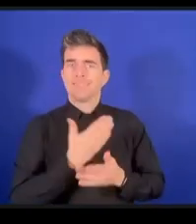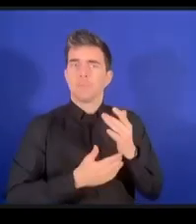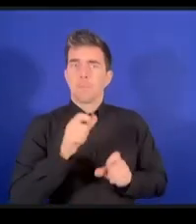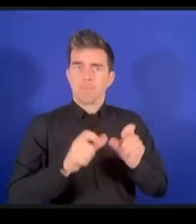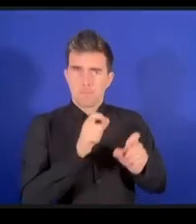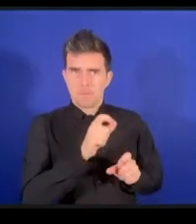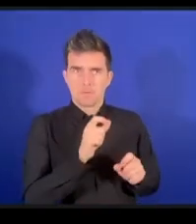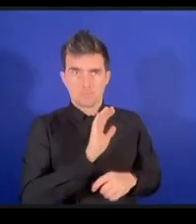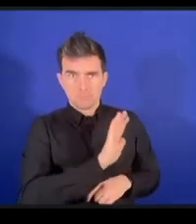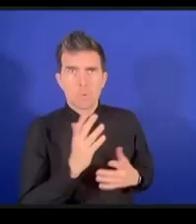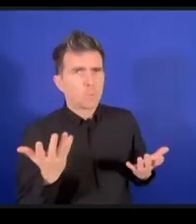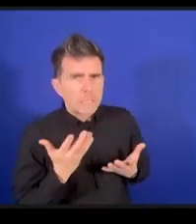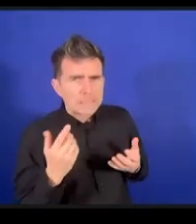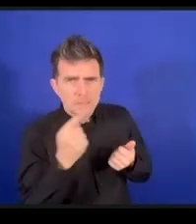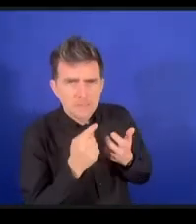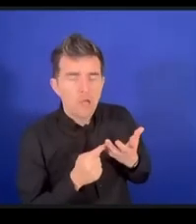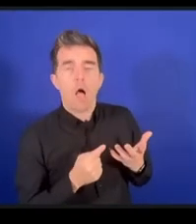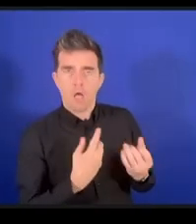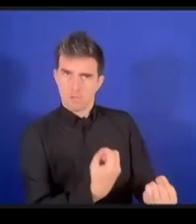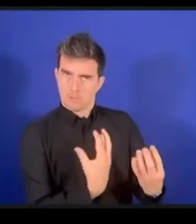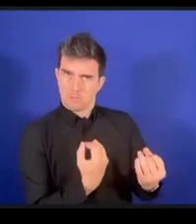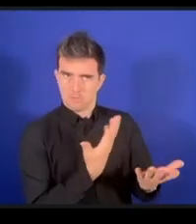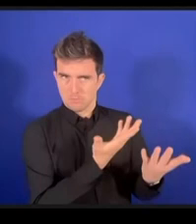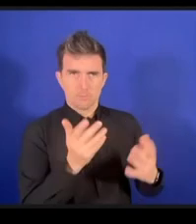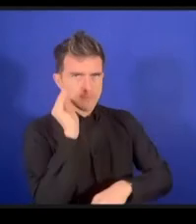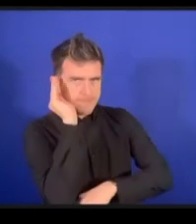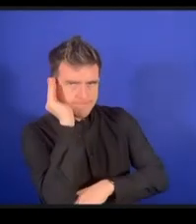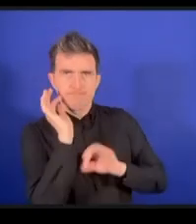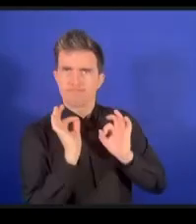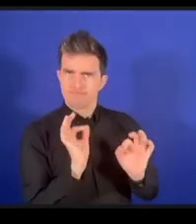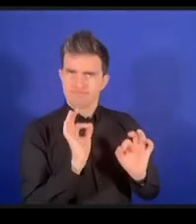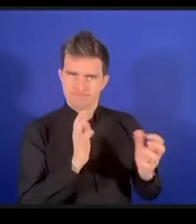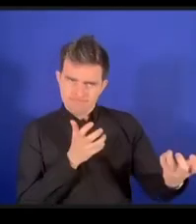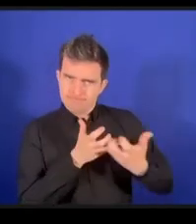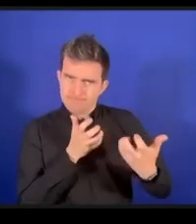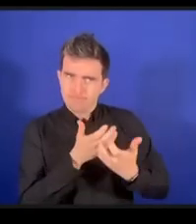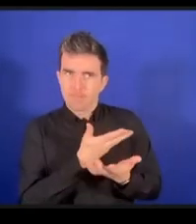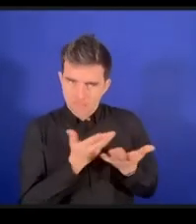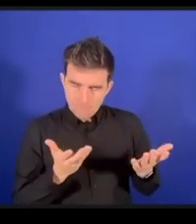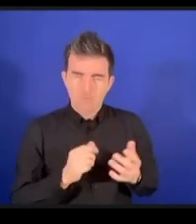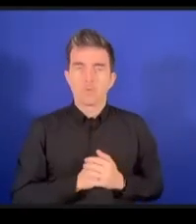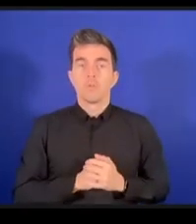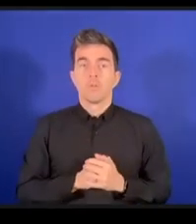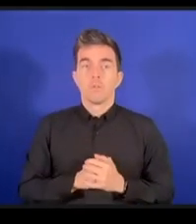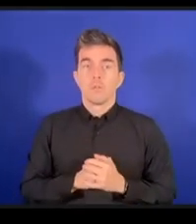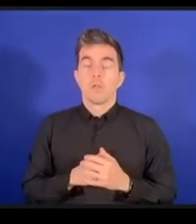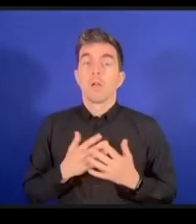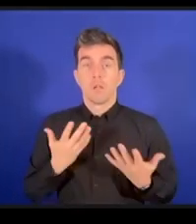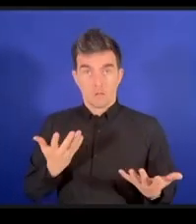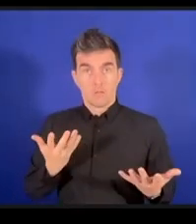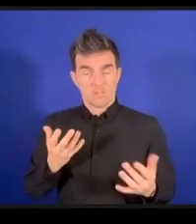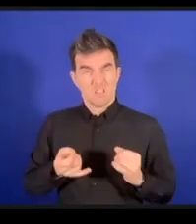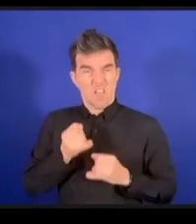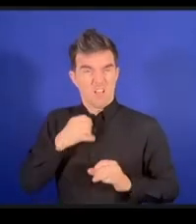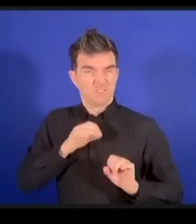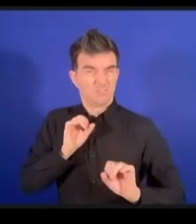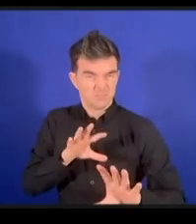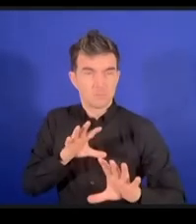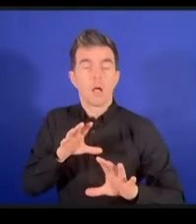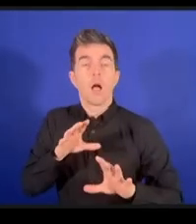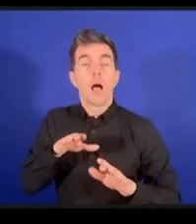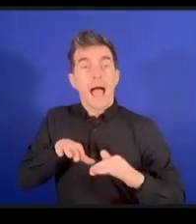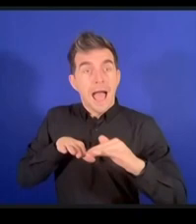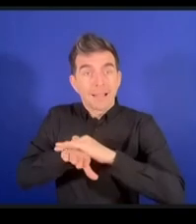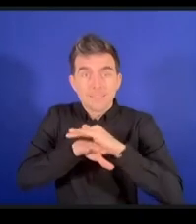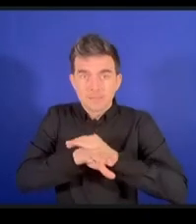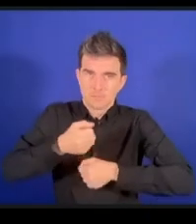サビリティの作業というのは何も障害者に限ったものではなくて私たちはどんどんと年取っているわけですからいつかは人生の中